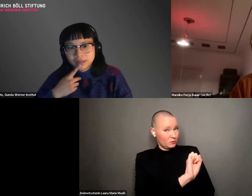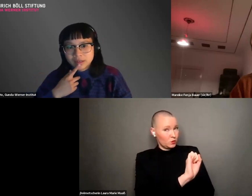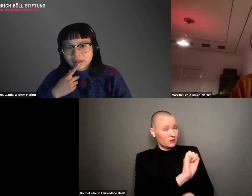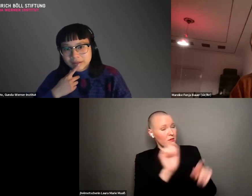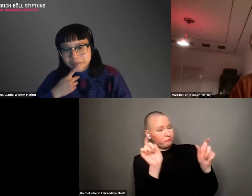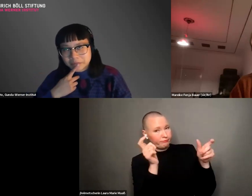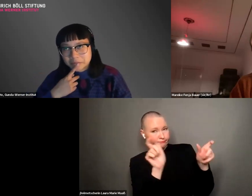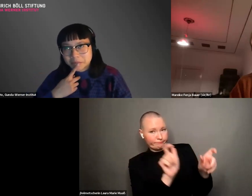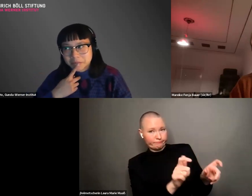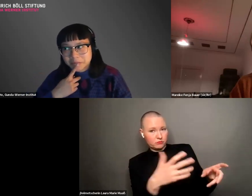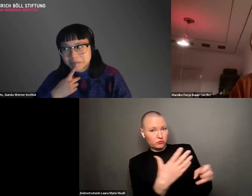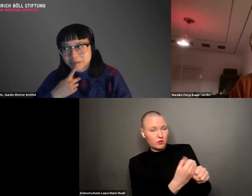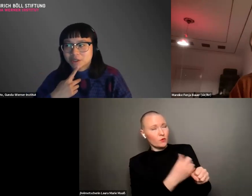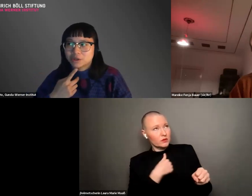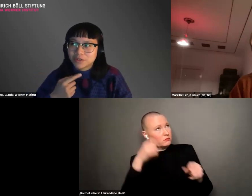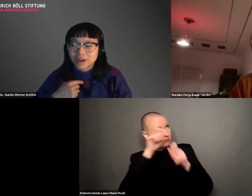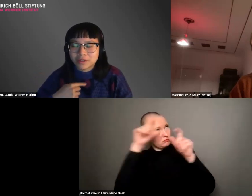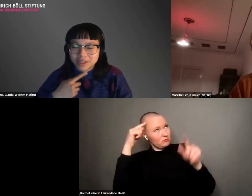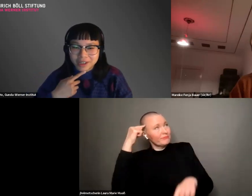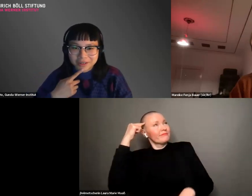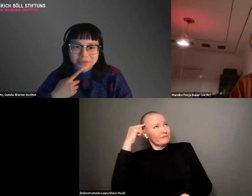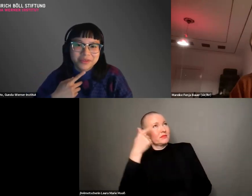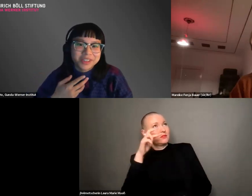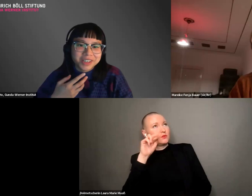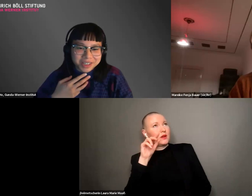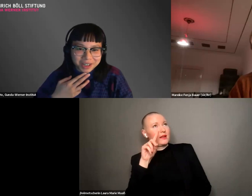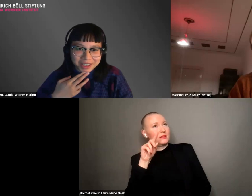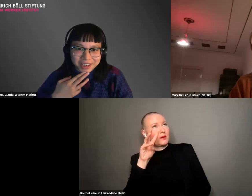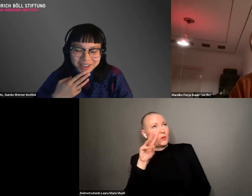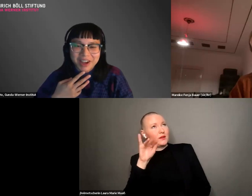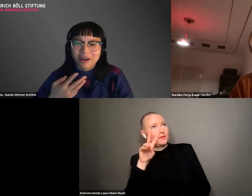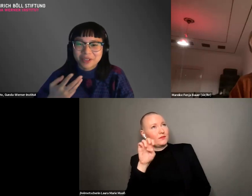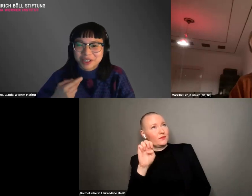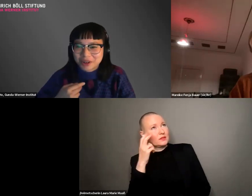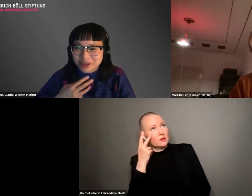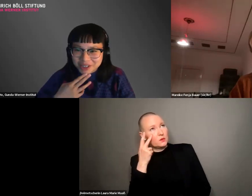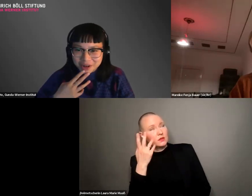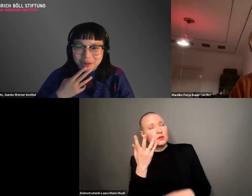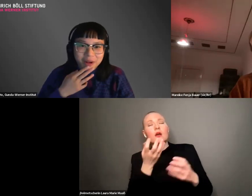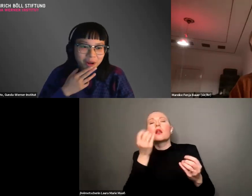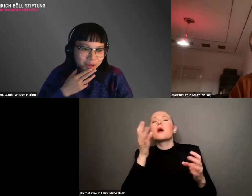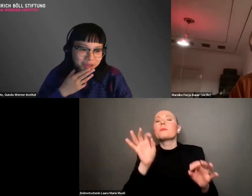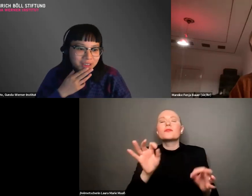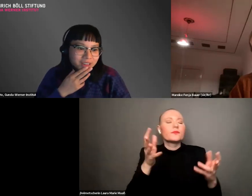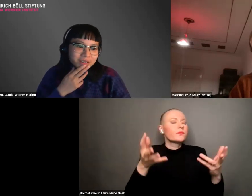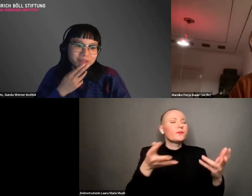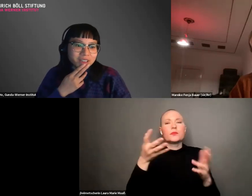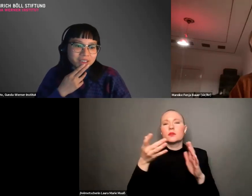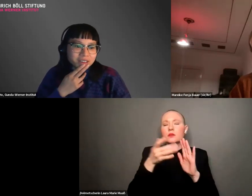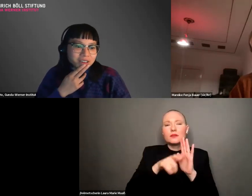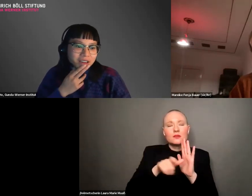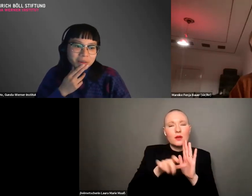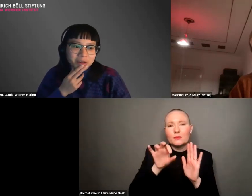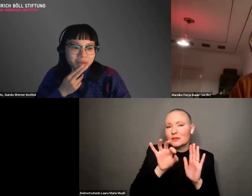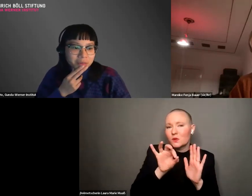ist natürlich die frage wie wie sieht das dann auf tiktok und instagram aus wenn